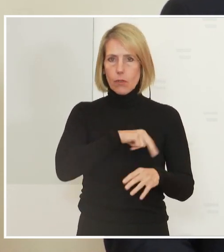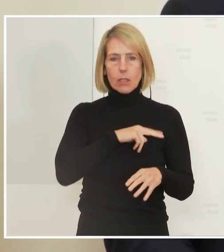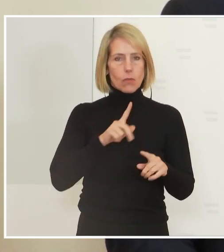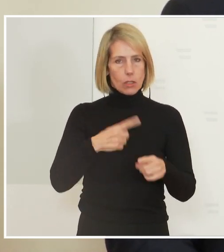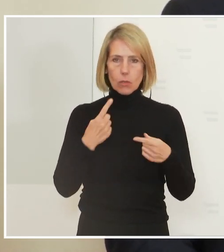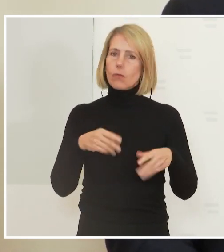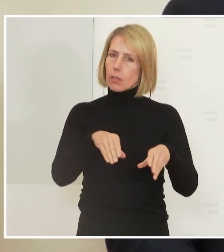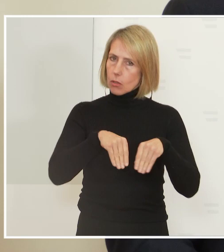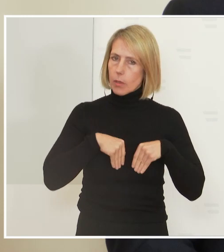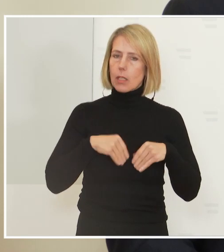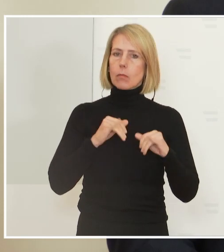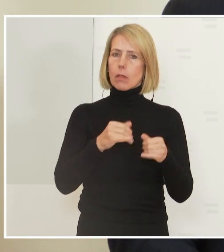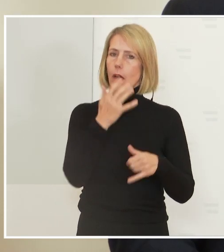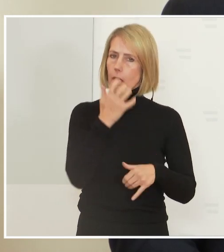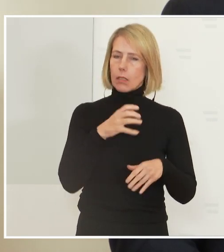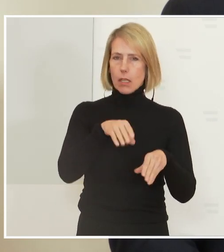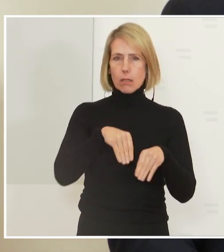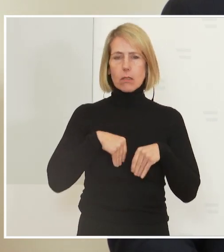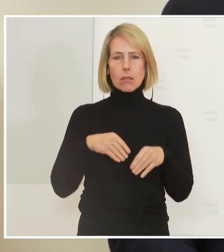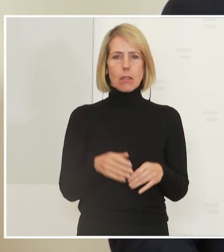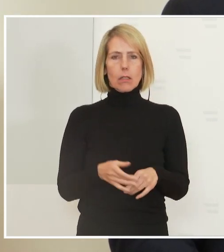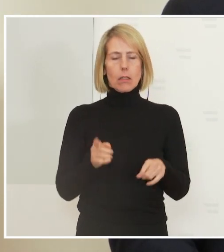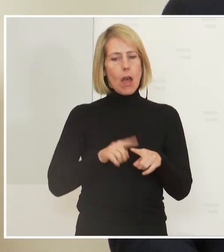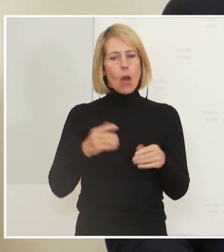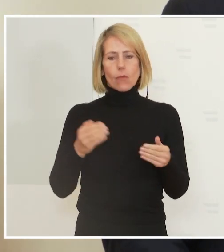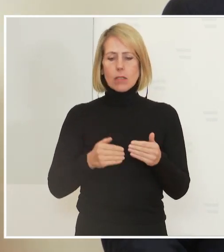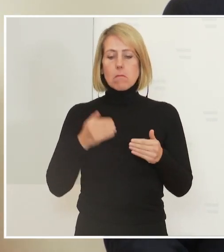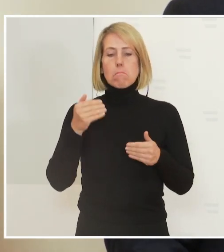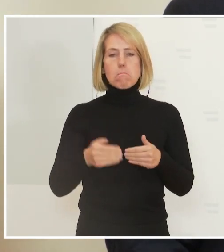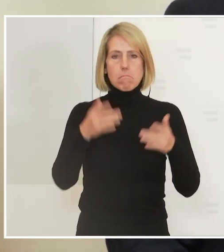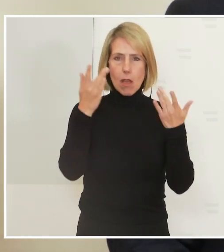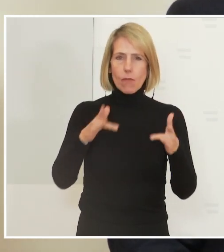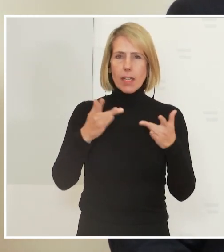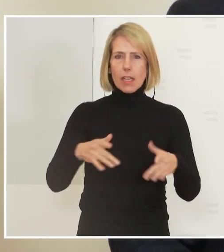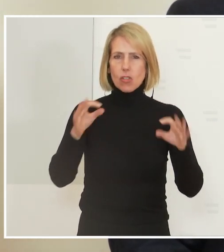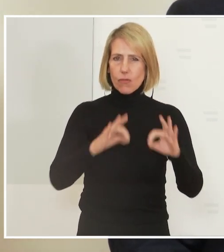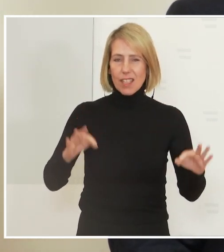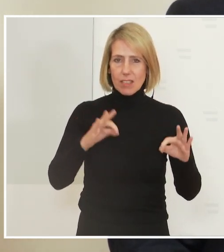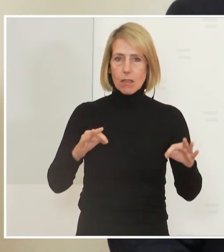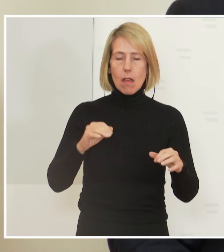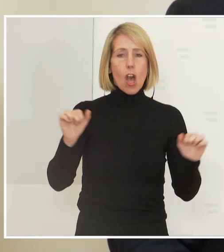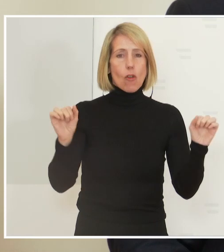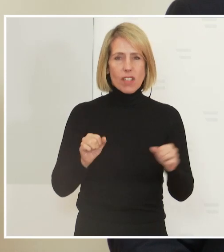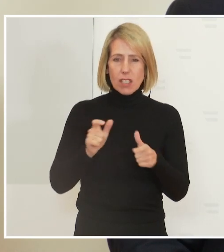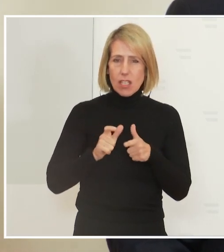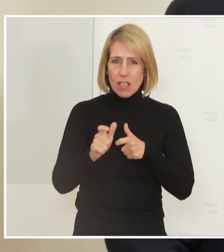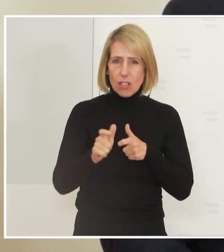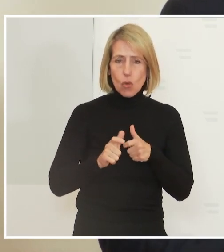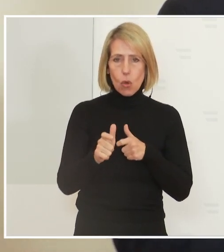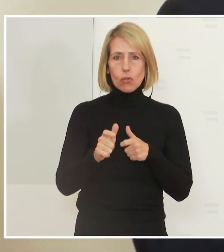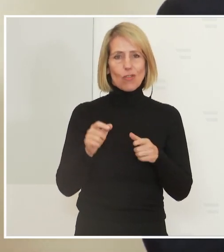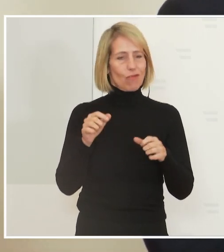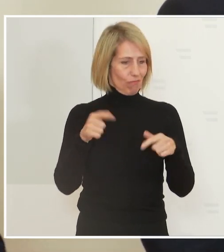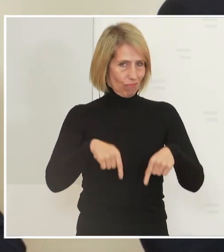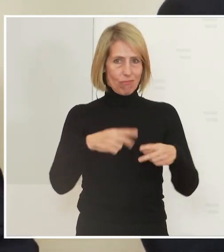kommen dieser Verantwortung nach. Auch im Hinblick auf das bevorstehende Weihnachtsfest, auch im Hinblick auf die Wintersaison, die für uns als Tourismusland so